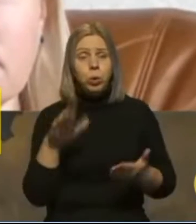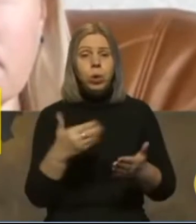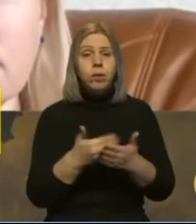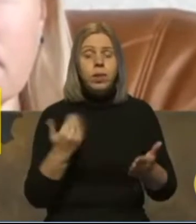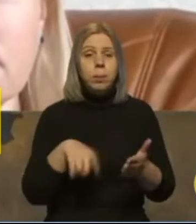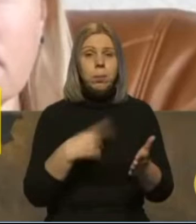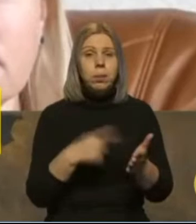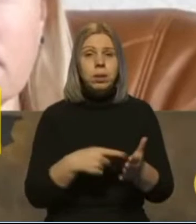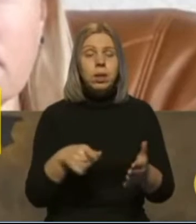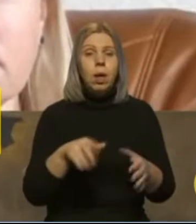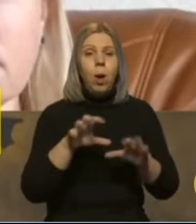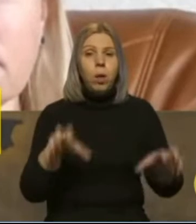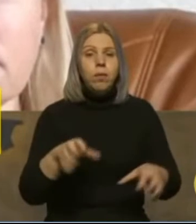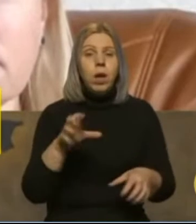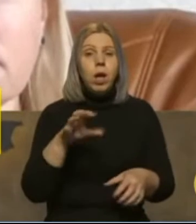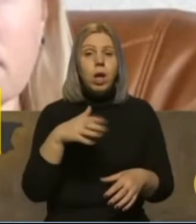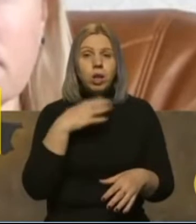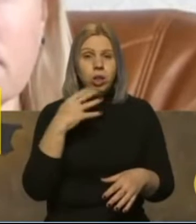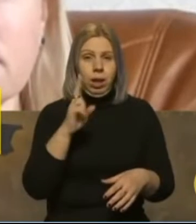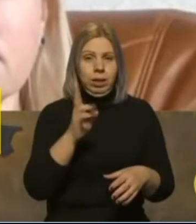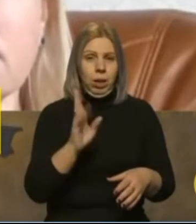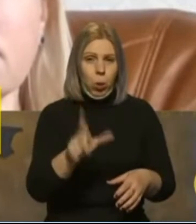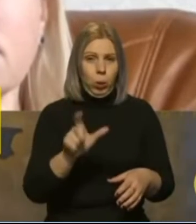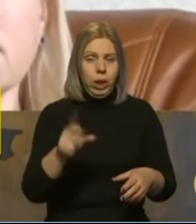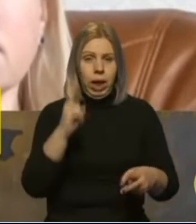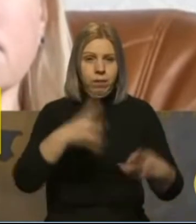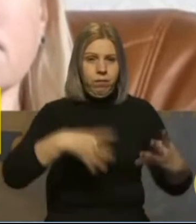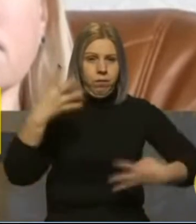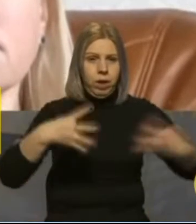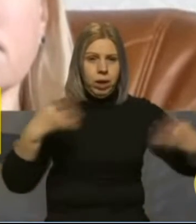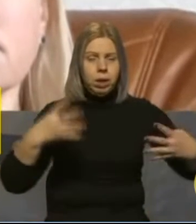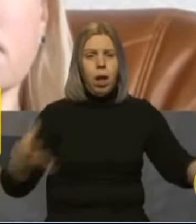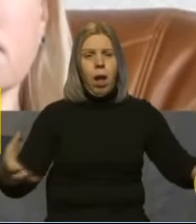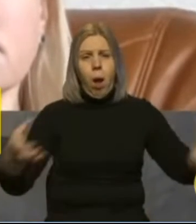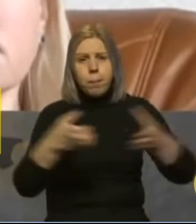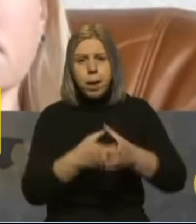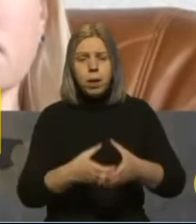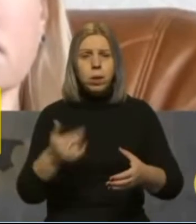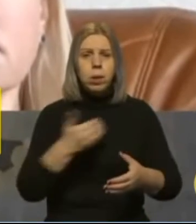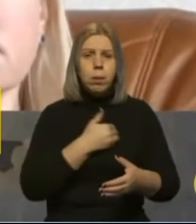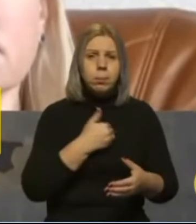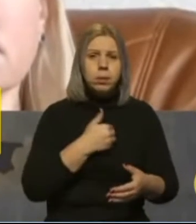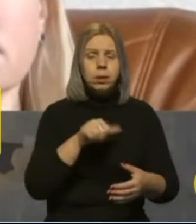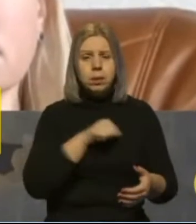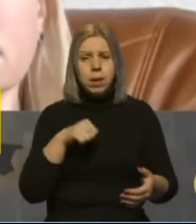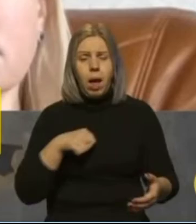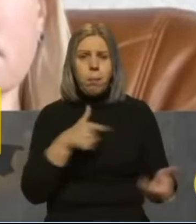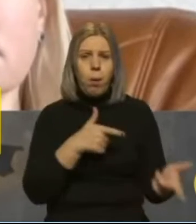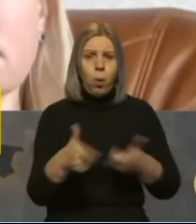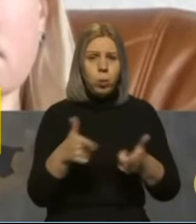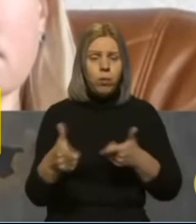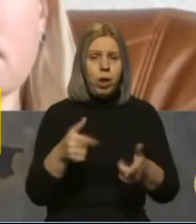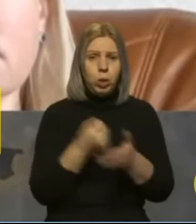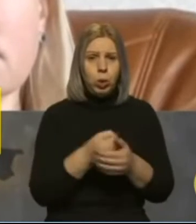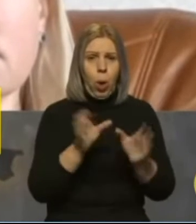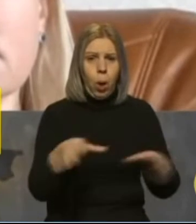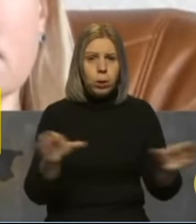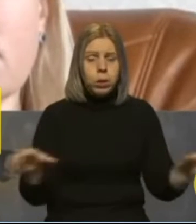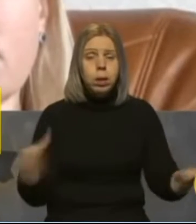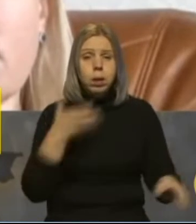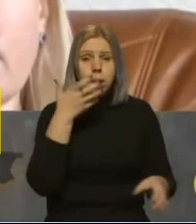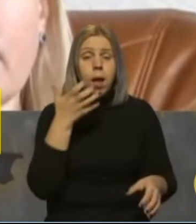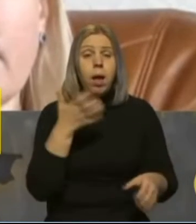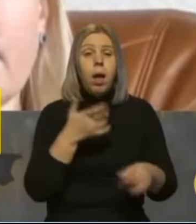міського голови Охтирки про те, що жителі багатоквартирних будинків там об'єднуйтесь і намагаєтесь якось разом підготуватися до опалювального сезону.